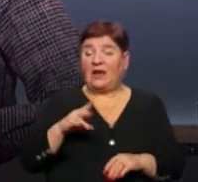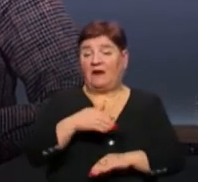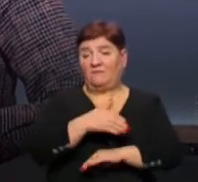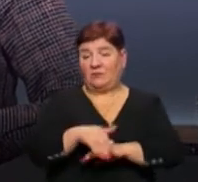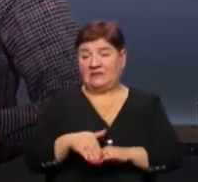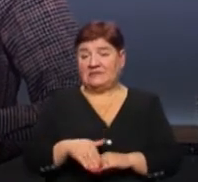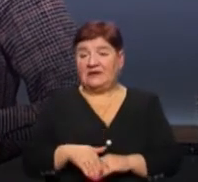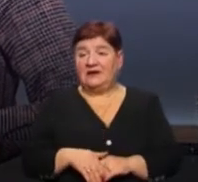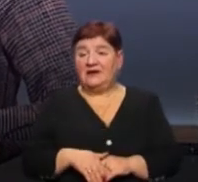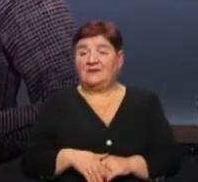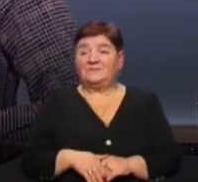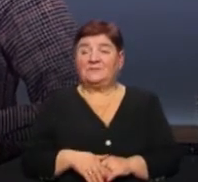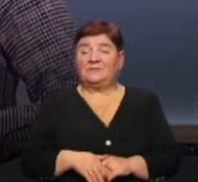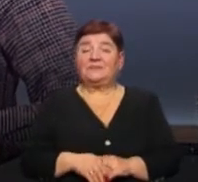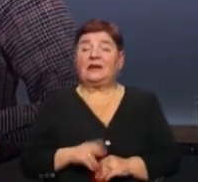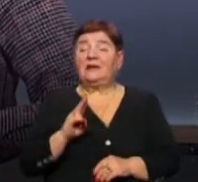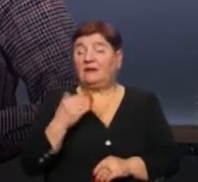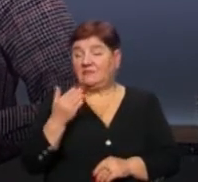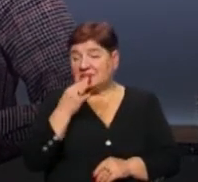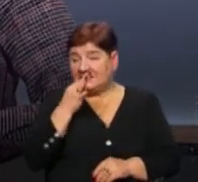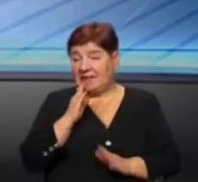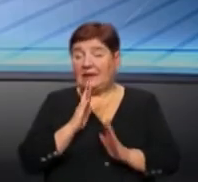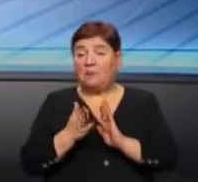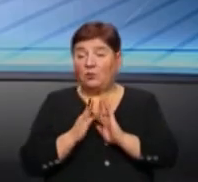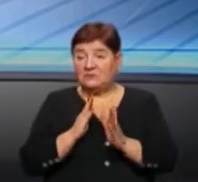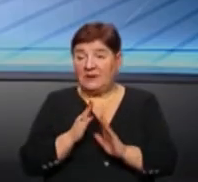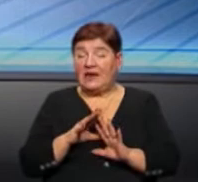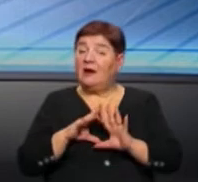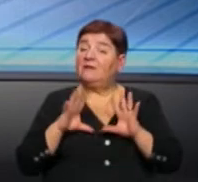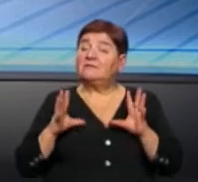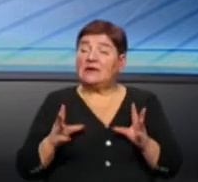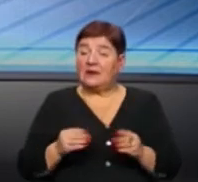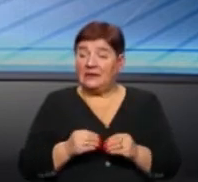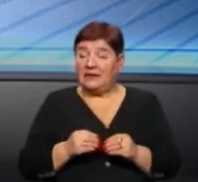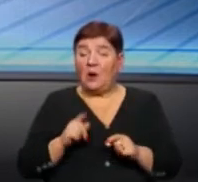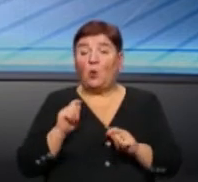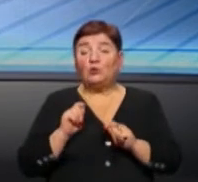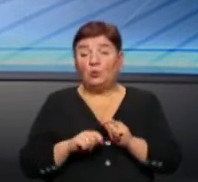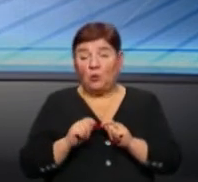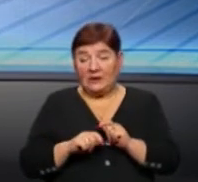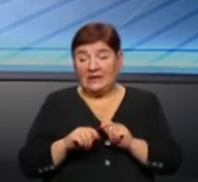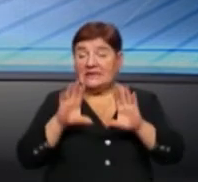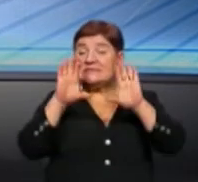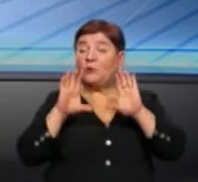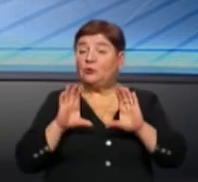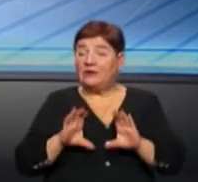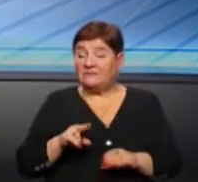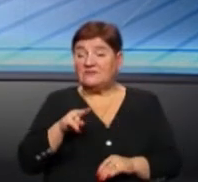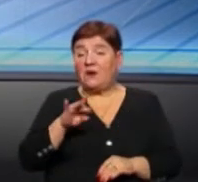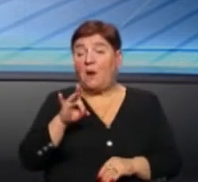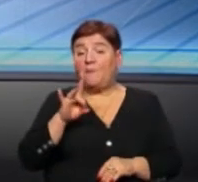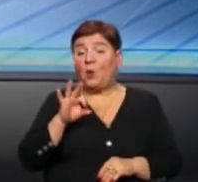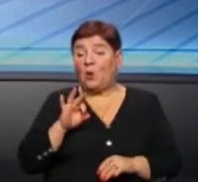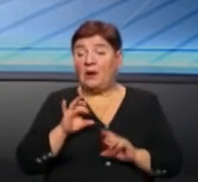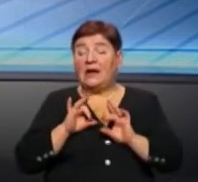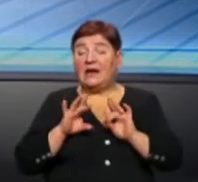вулиці чи на проспекті Свободи, як ви сказали? Ну, взагалі, контроль тримання законодавства про рекламу,